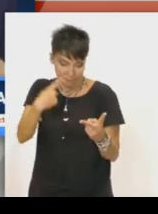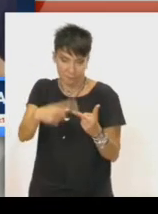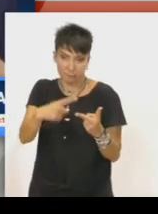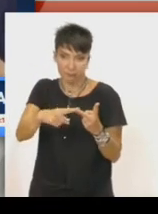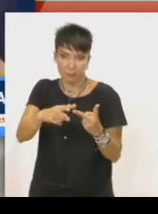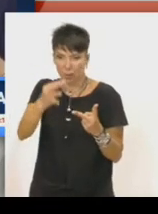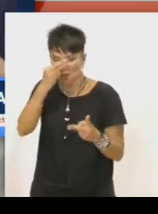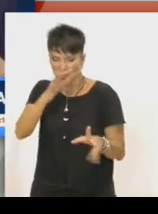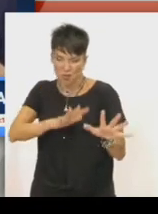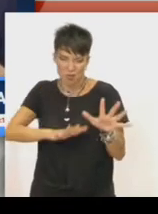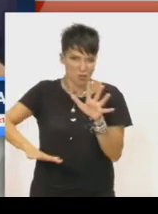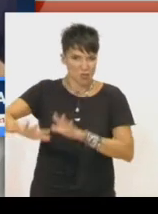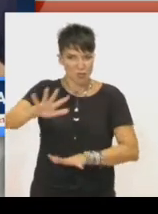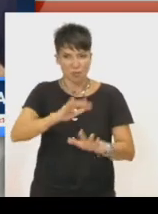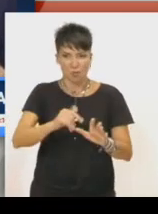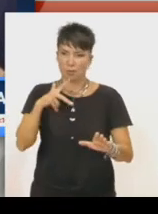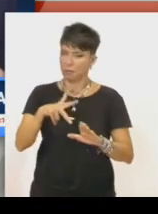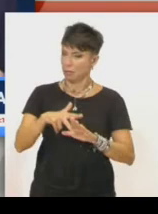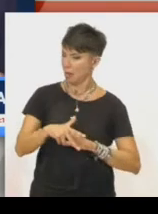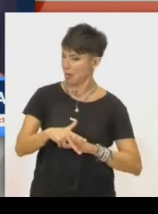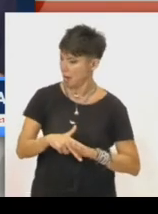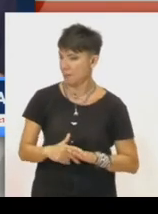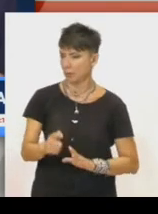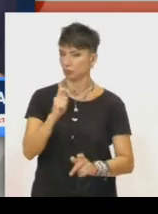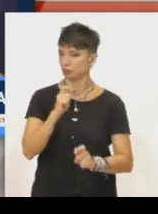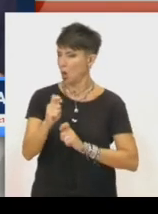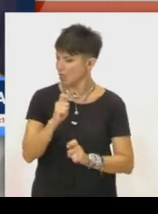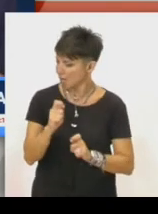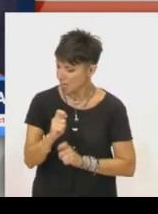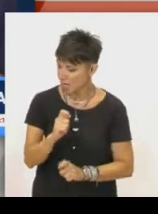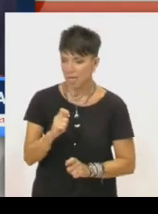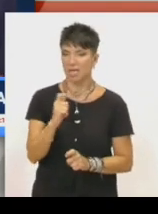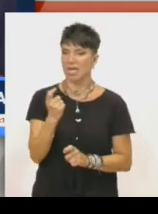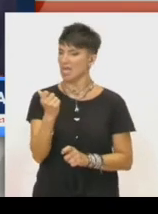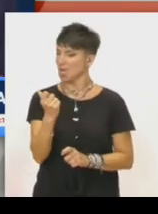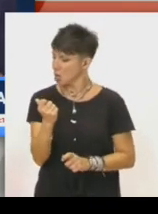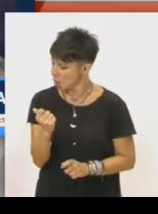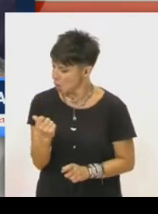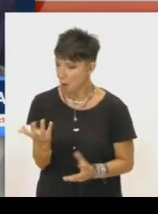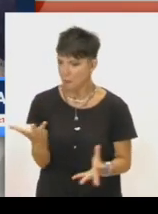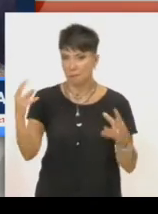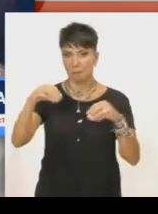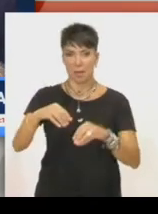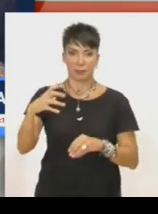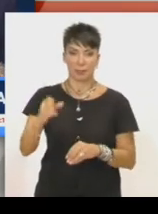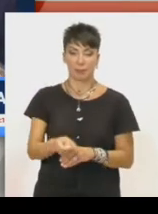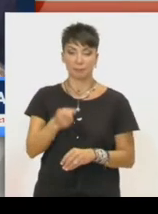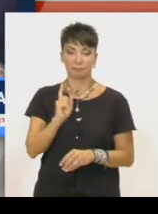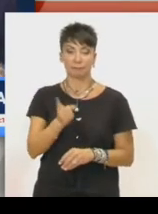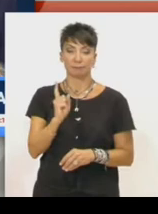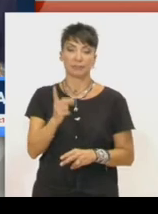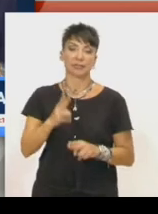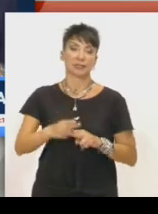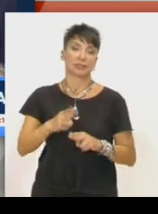και άλλων παραγόντων, τραπεζικών, πολιτικών, οικονομικών. Και εκεί πέρα για μένα είναι το θέμα το